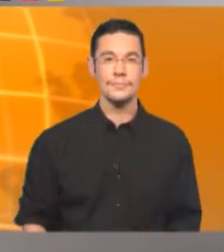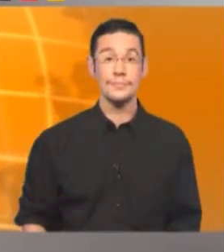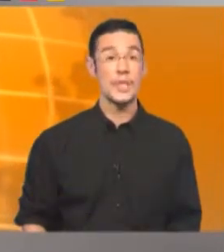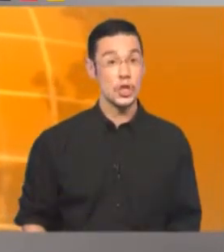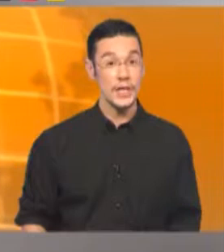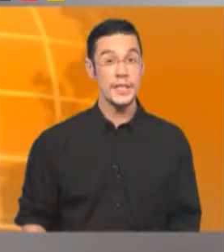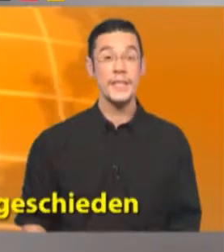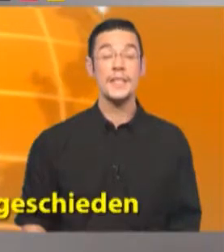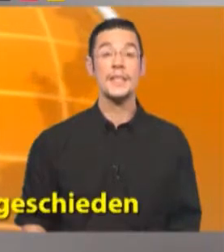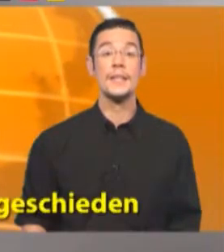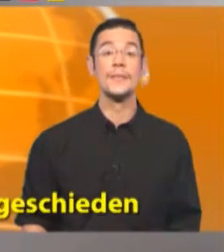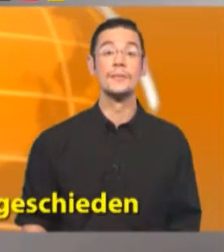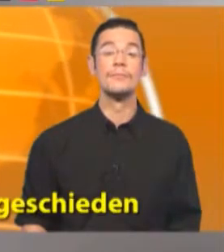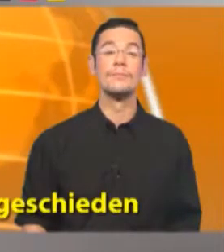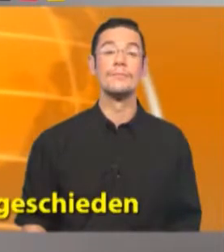Geschieden.